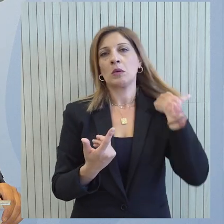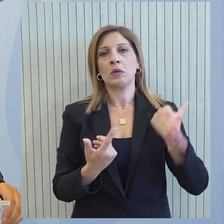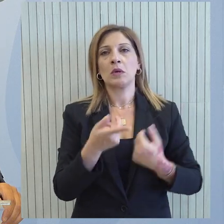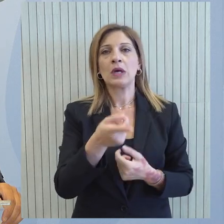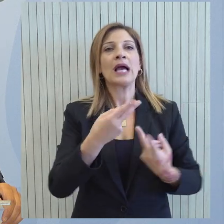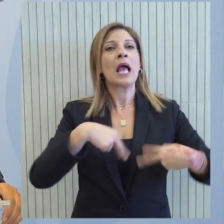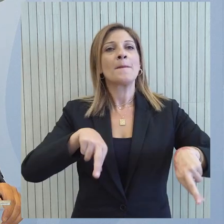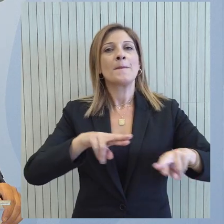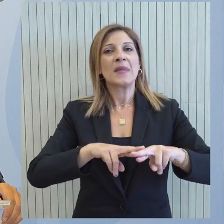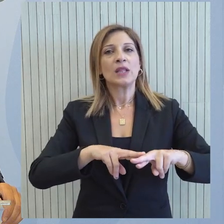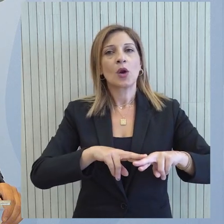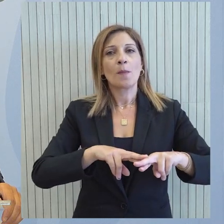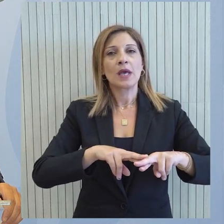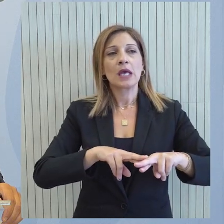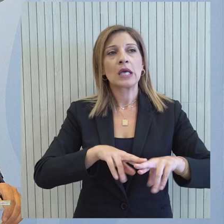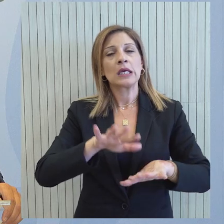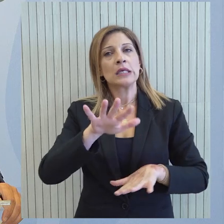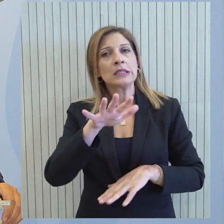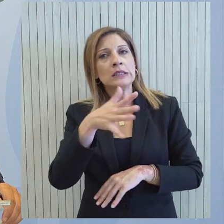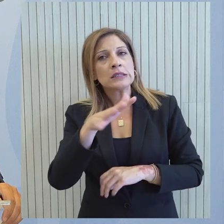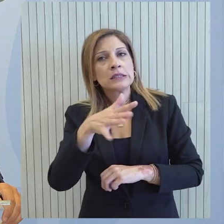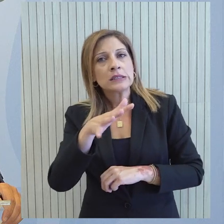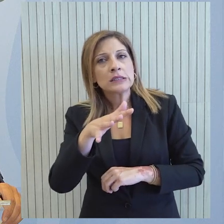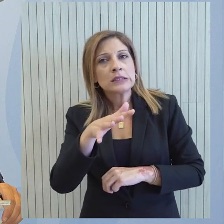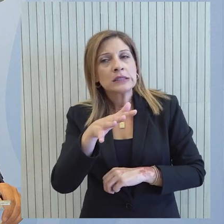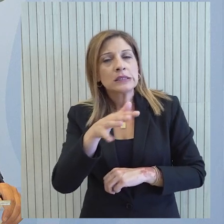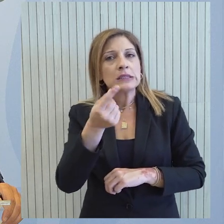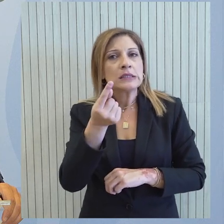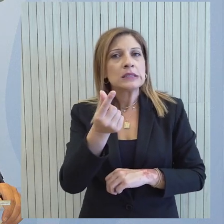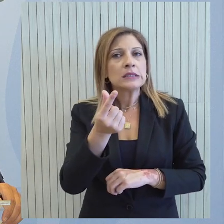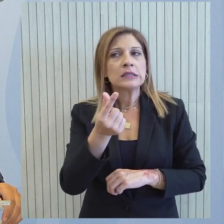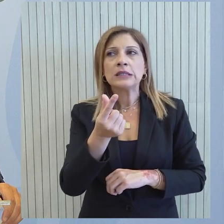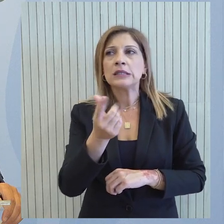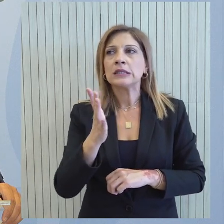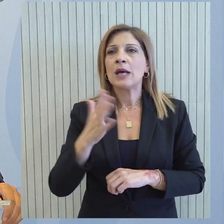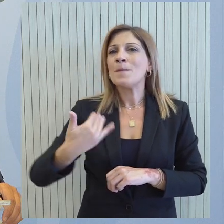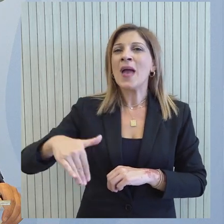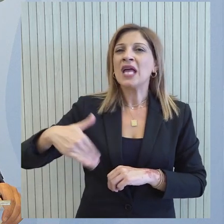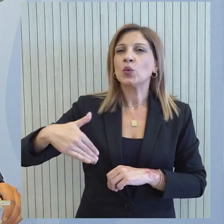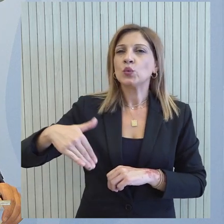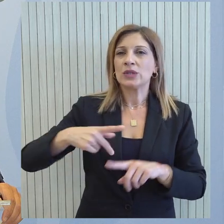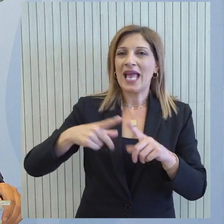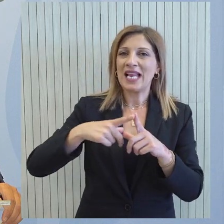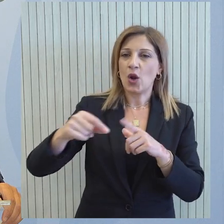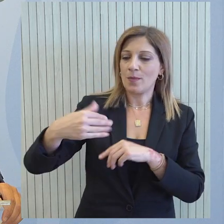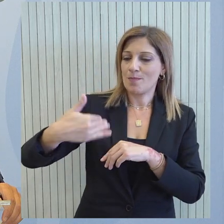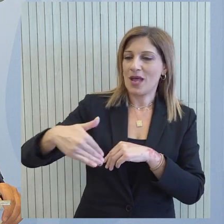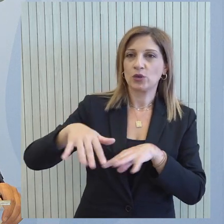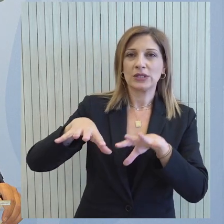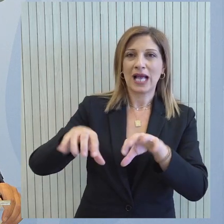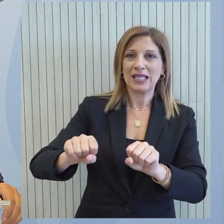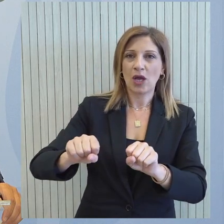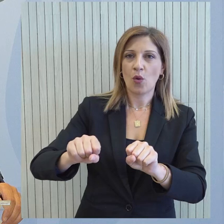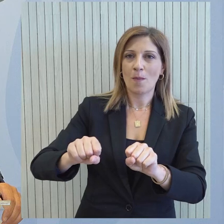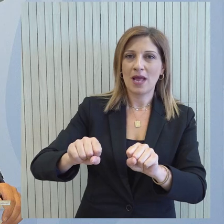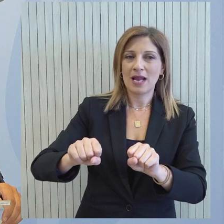αυτής της επιτροπής είναι ότι ελάχιστα πυρολάχιστος αριθμός των περιουσιών των Ελληνογυπρίων στις κατεχόμενες